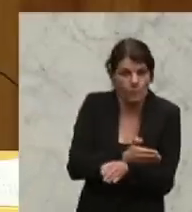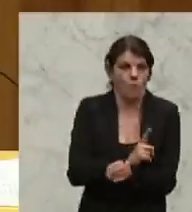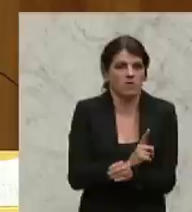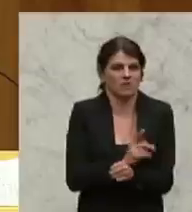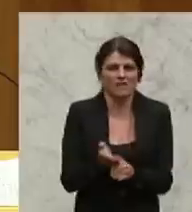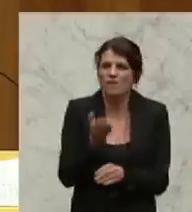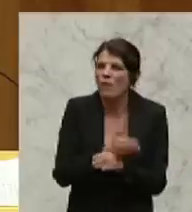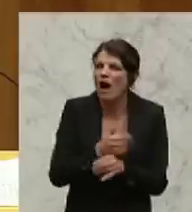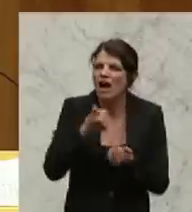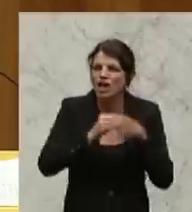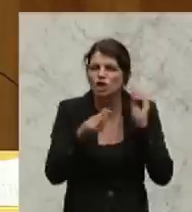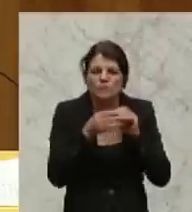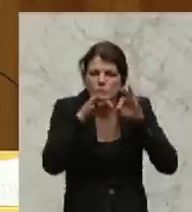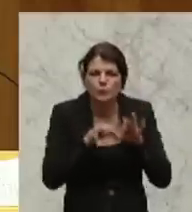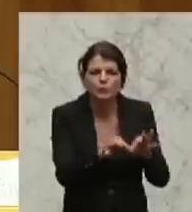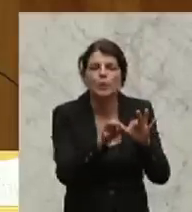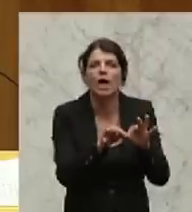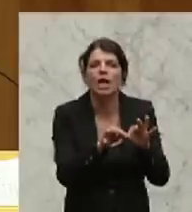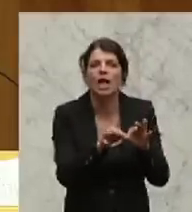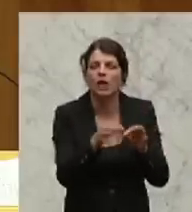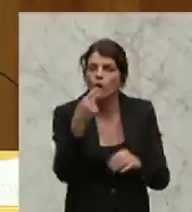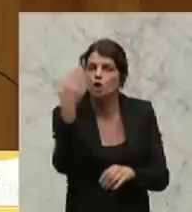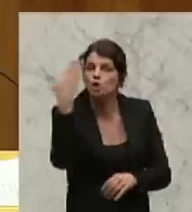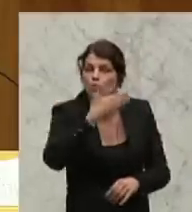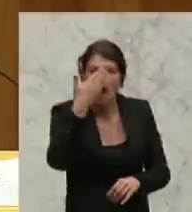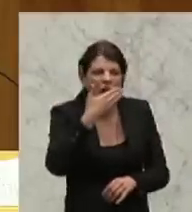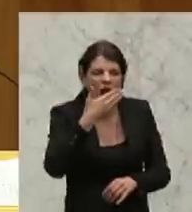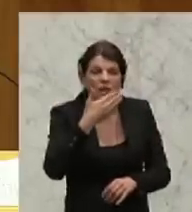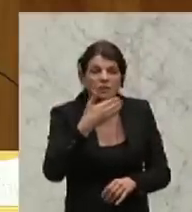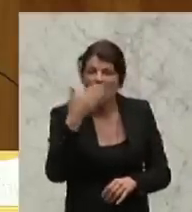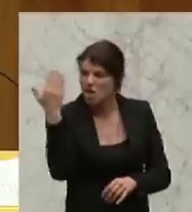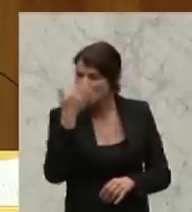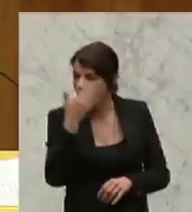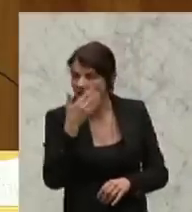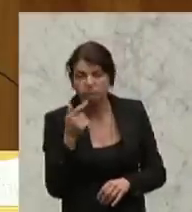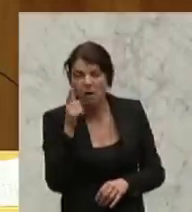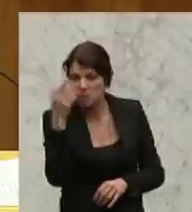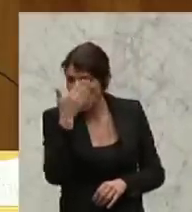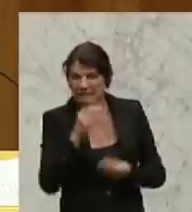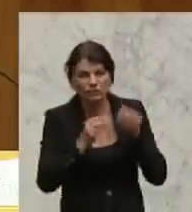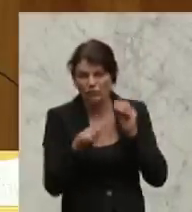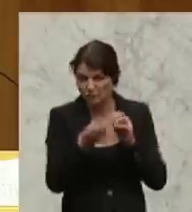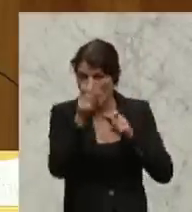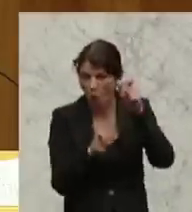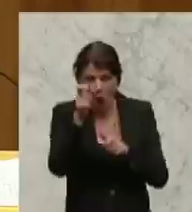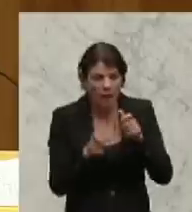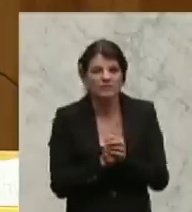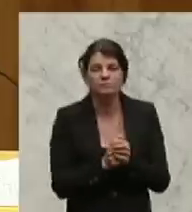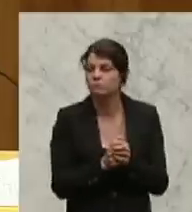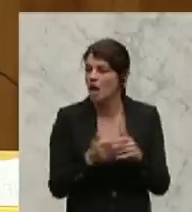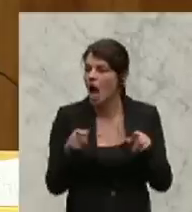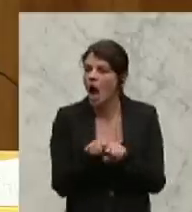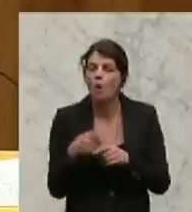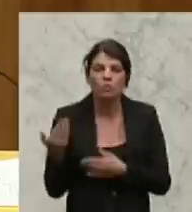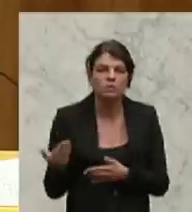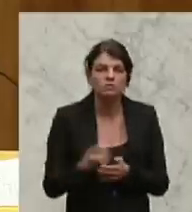Geschäftskrünkel von schwarzen, im Wesentlichen schwarzen Geschäftsleuten, unter anderem den